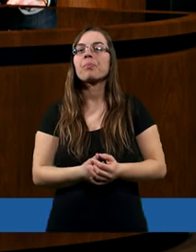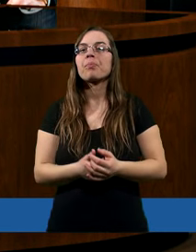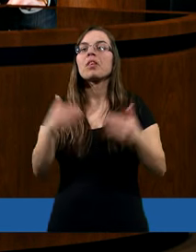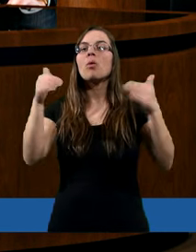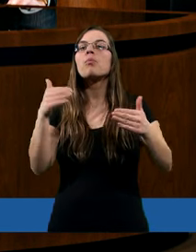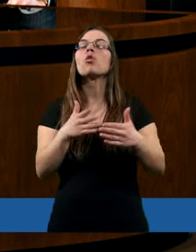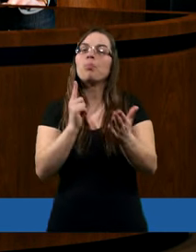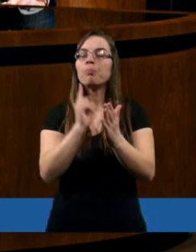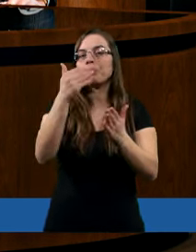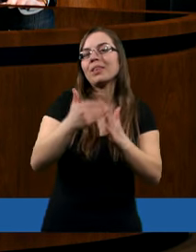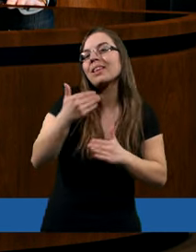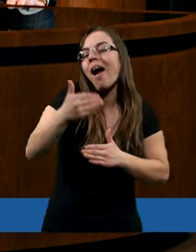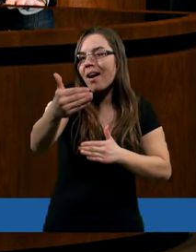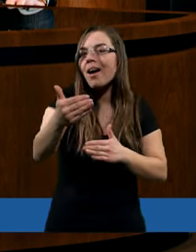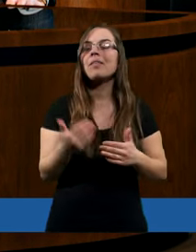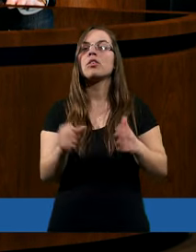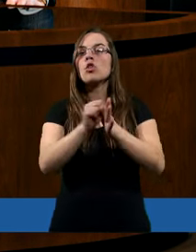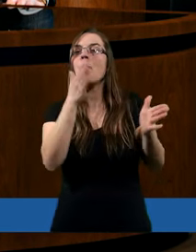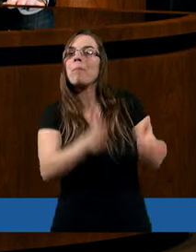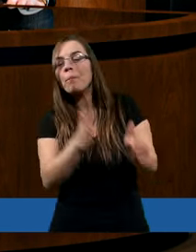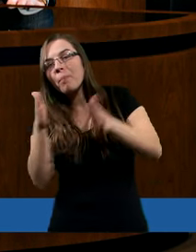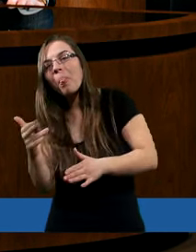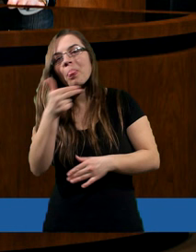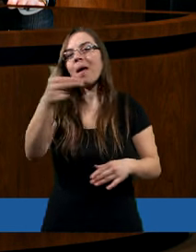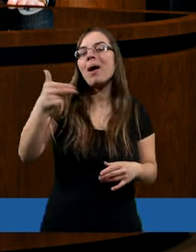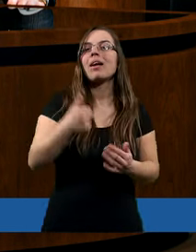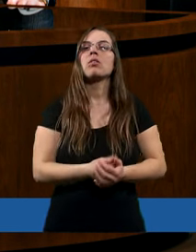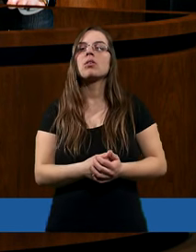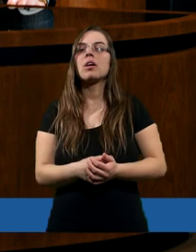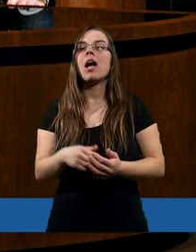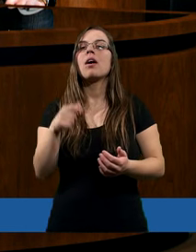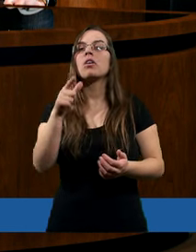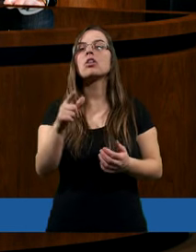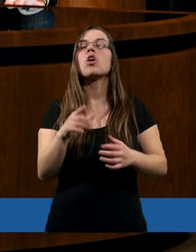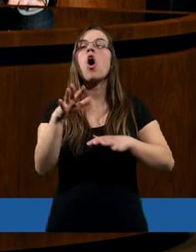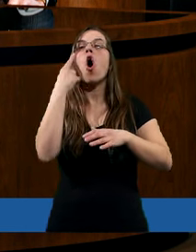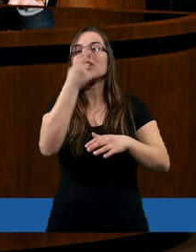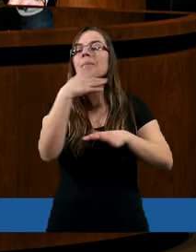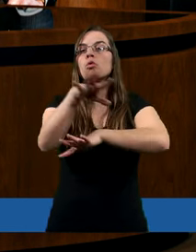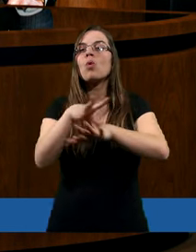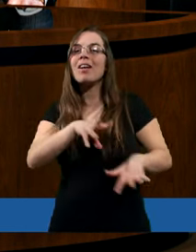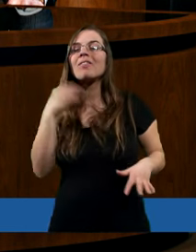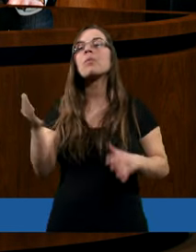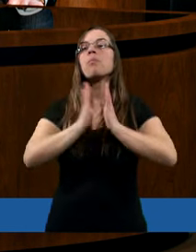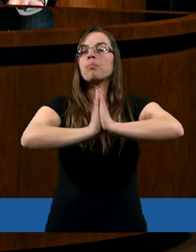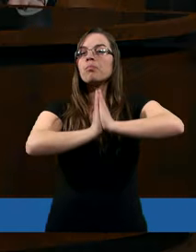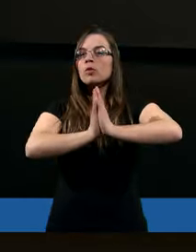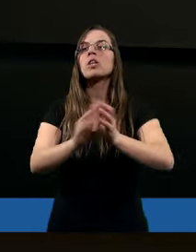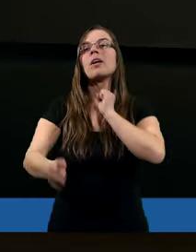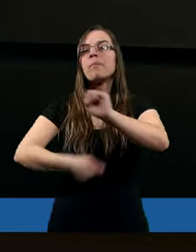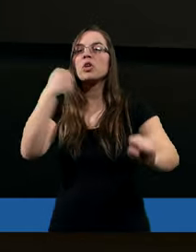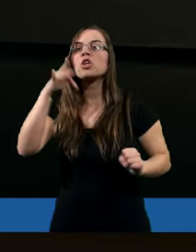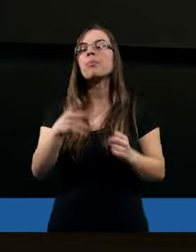Może pójdziemy dalej do następnego tematu o zasmucaniu Ducha Świętego i teraz poproszę, byśmy